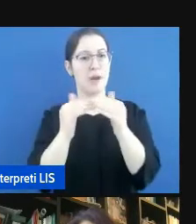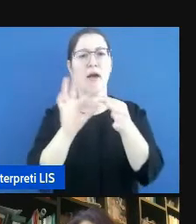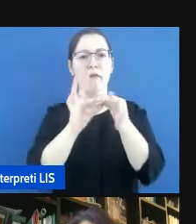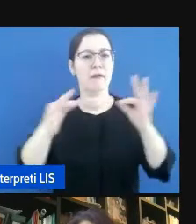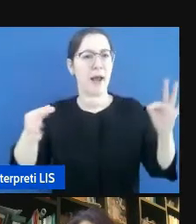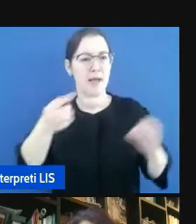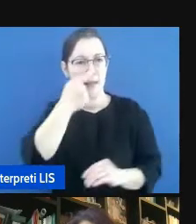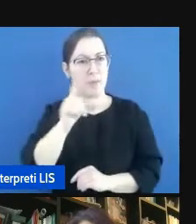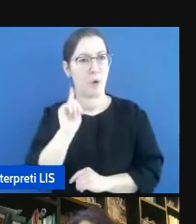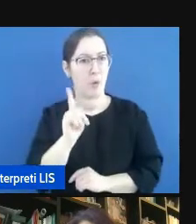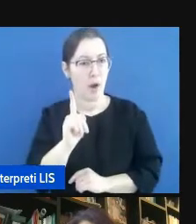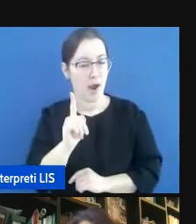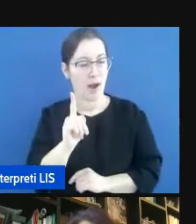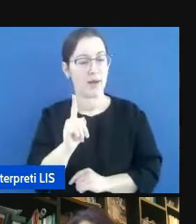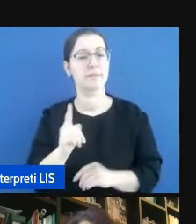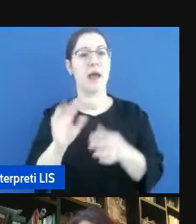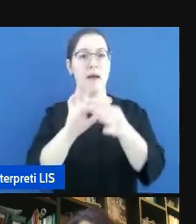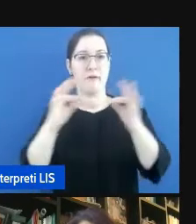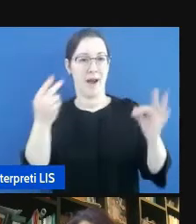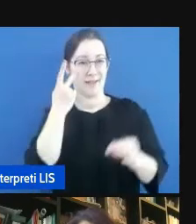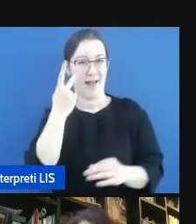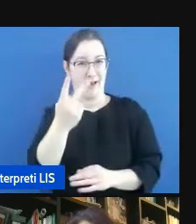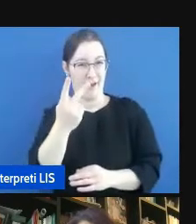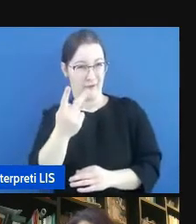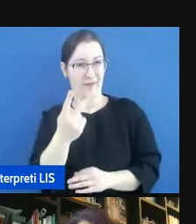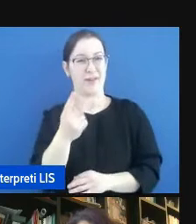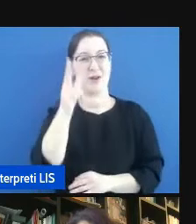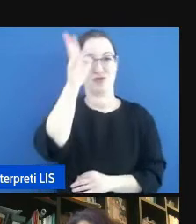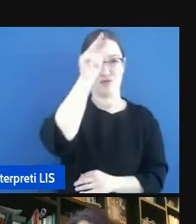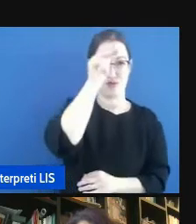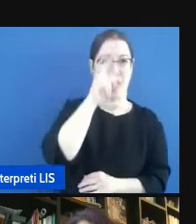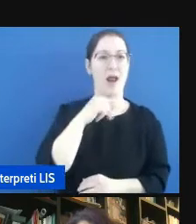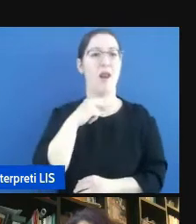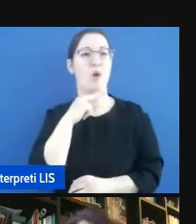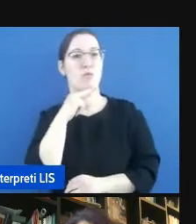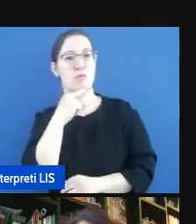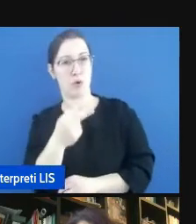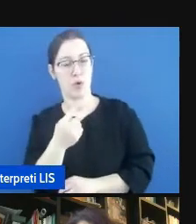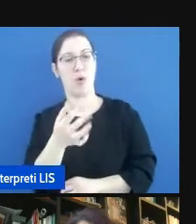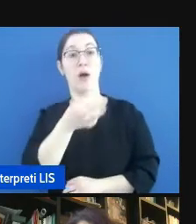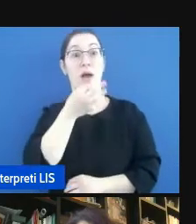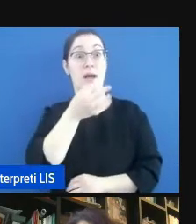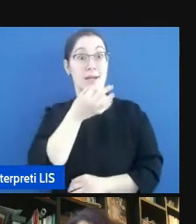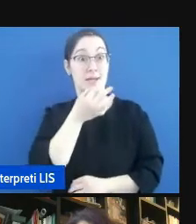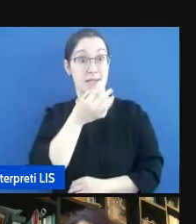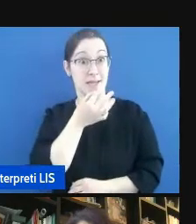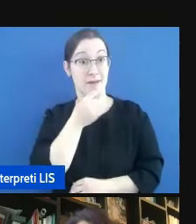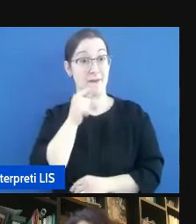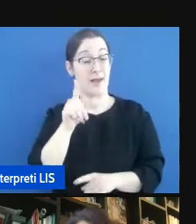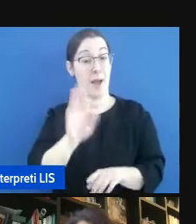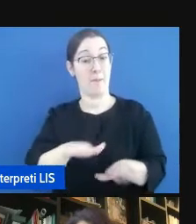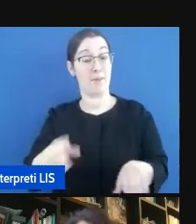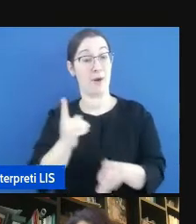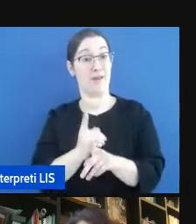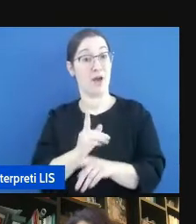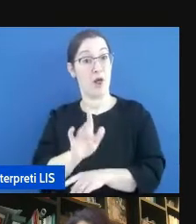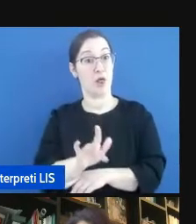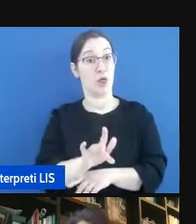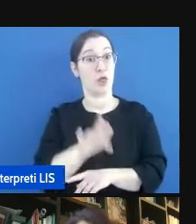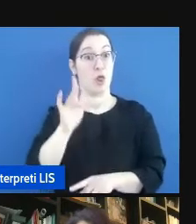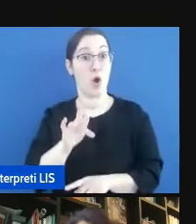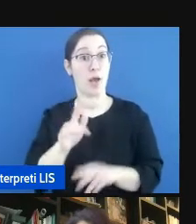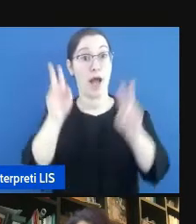state testate sono quelle che vedete in giallo e blu tocca il coniglio che colpisce i topi e tocca il